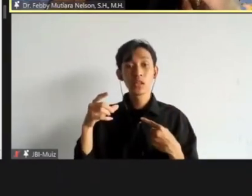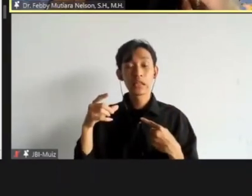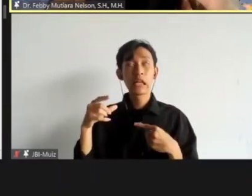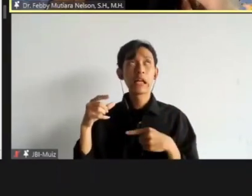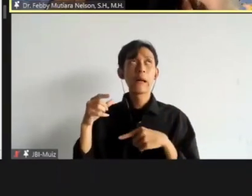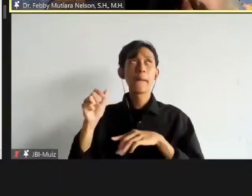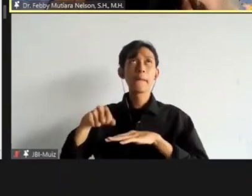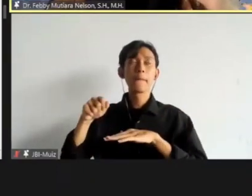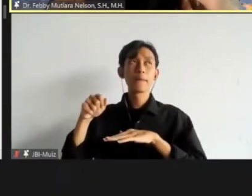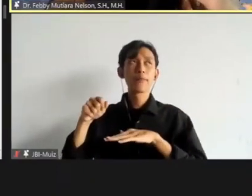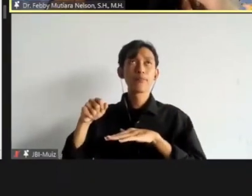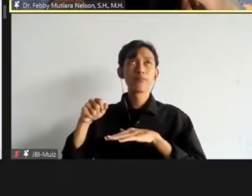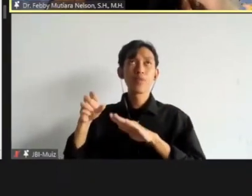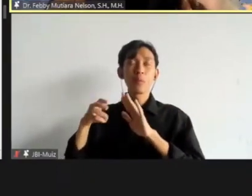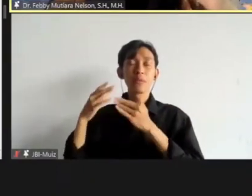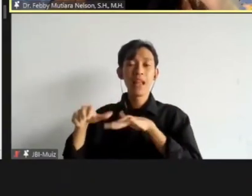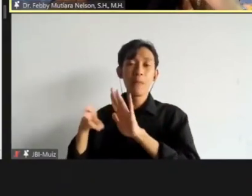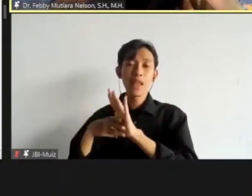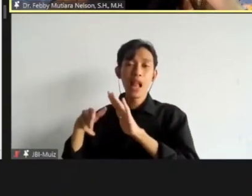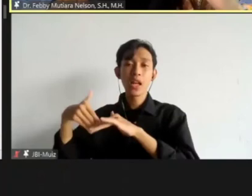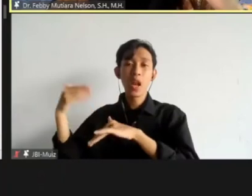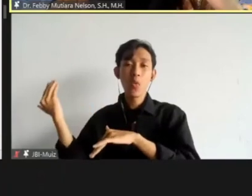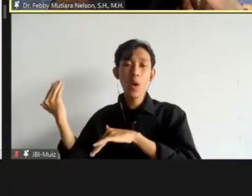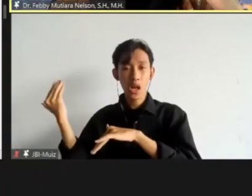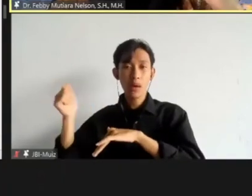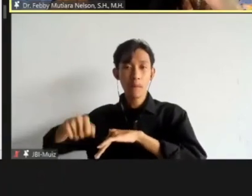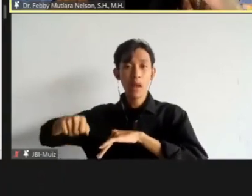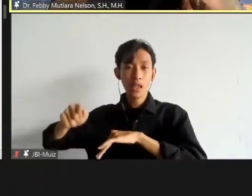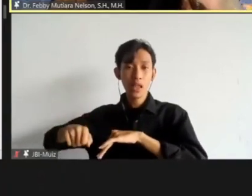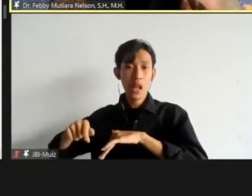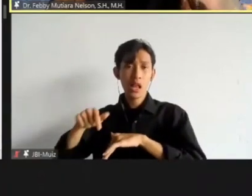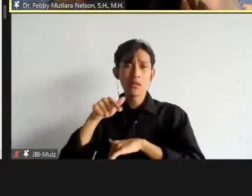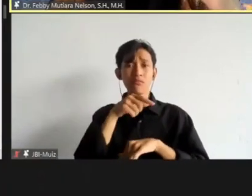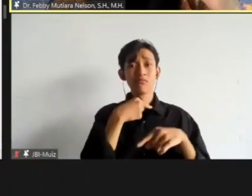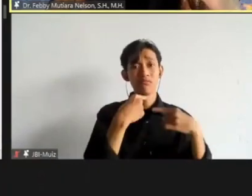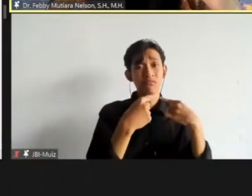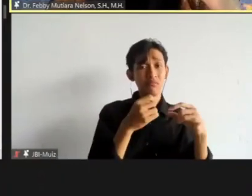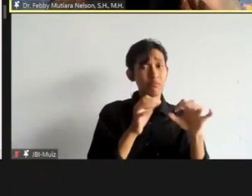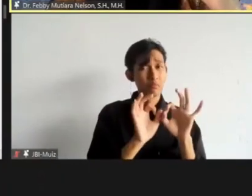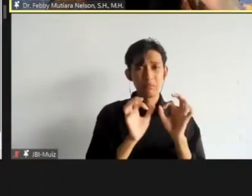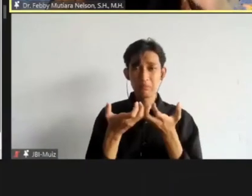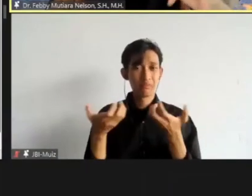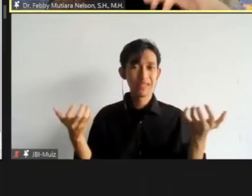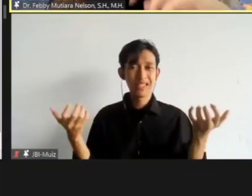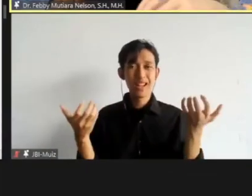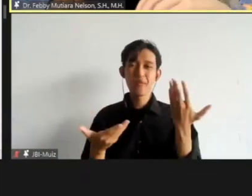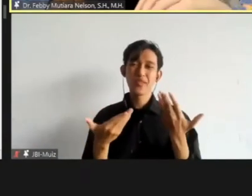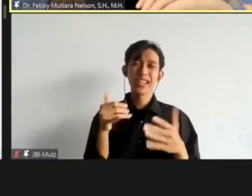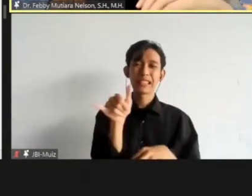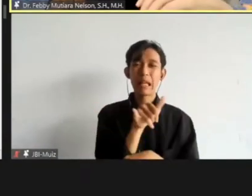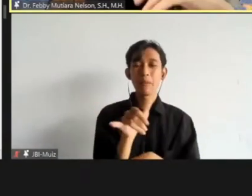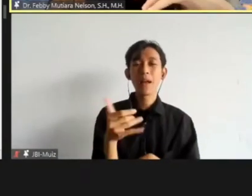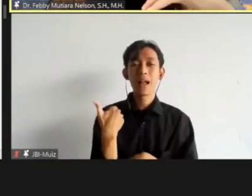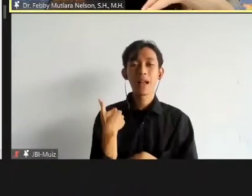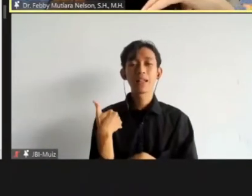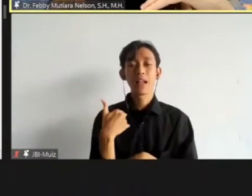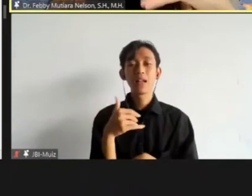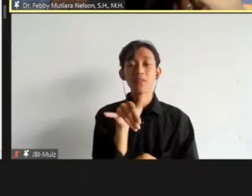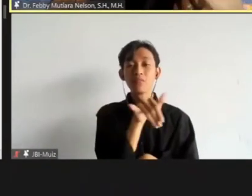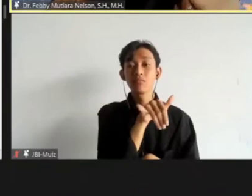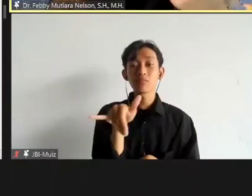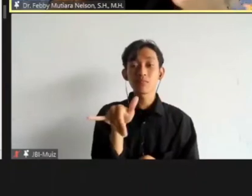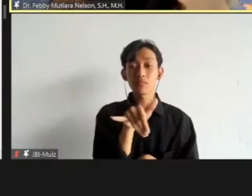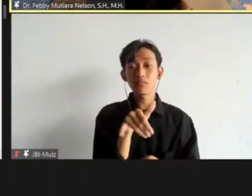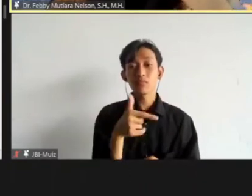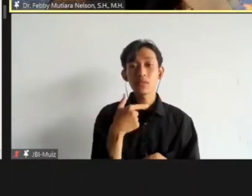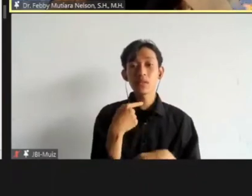plea bargain itu bukanlah restoratif justice sebenarnya. Walaupun mempunyai kesamaan di mana plea bargain itu sama-sama ada